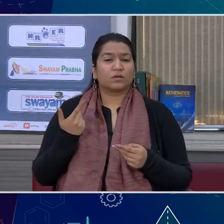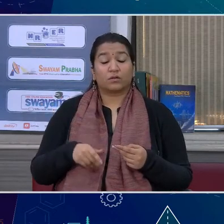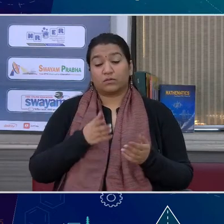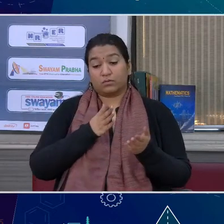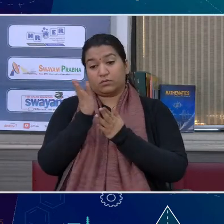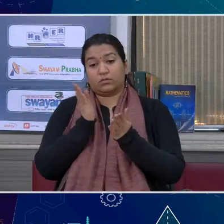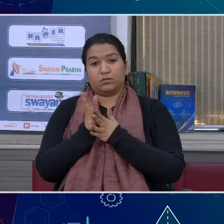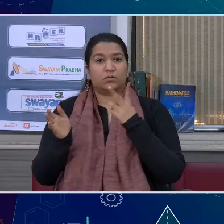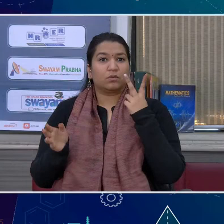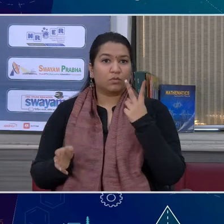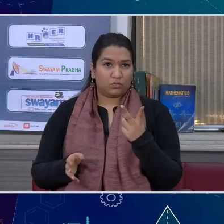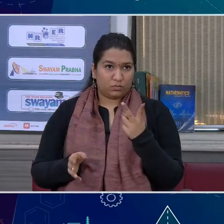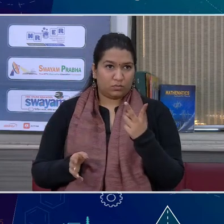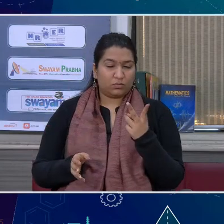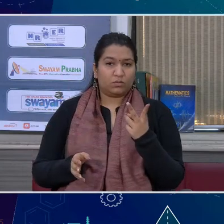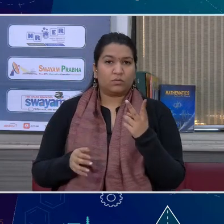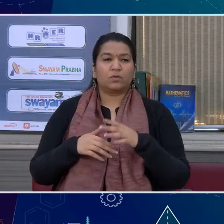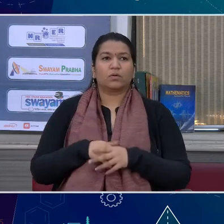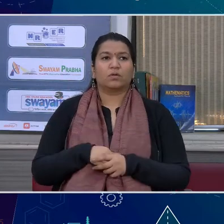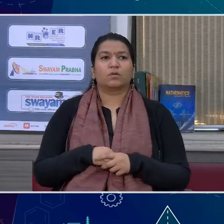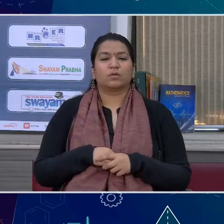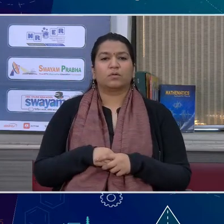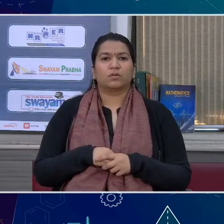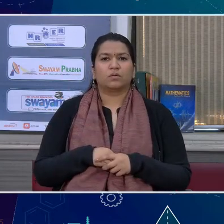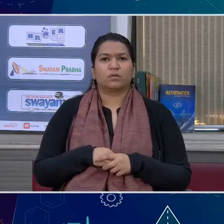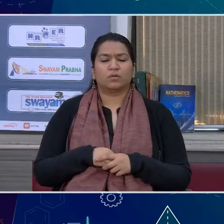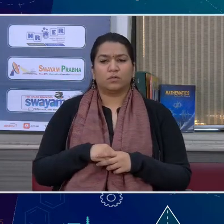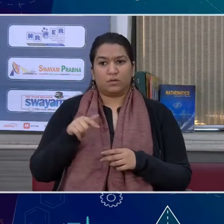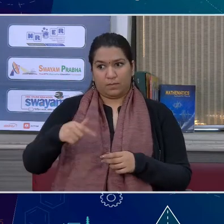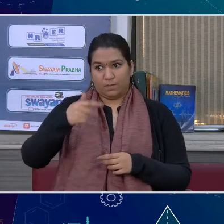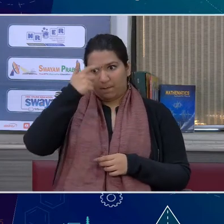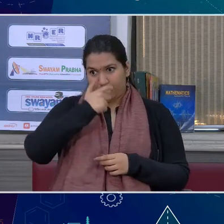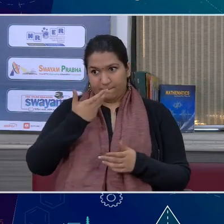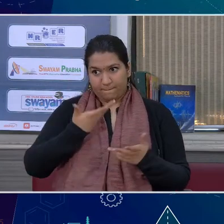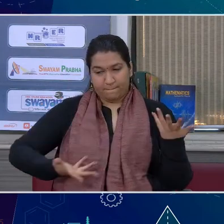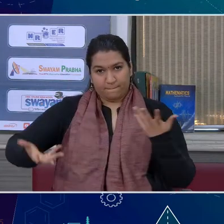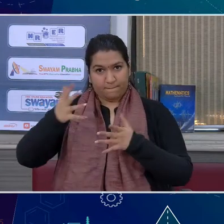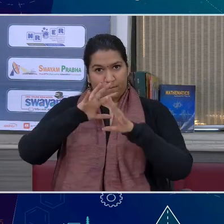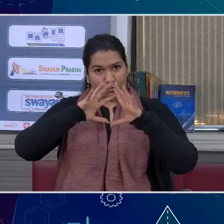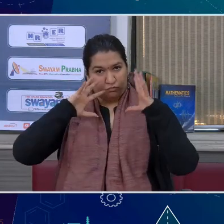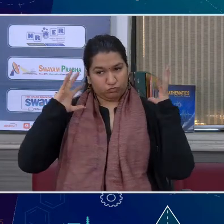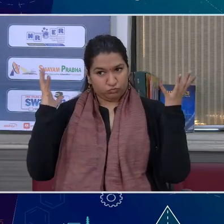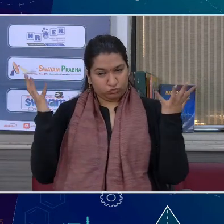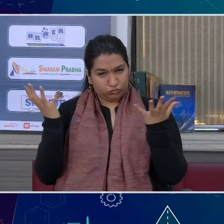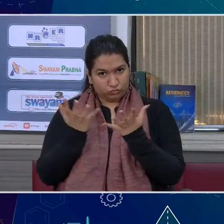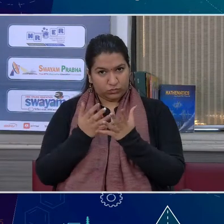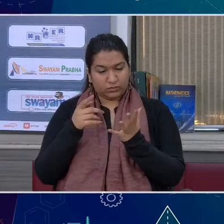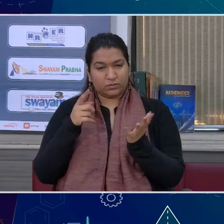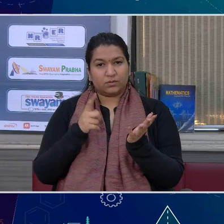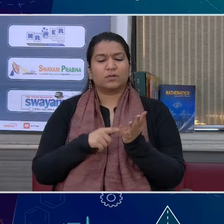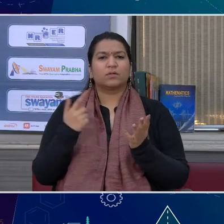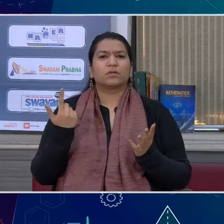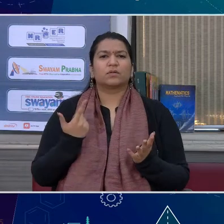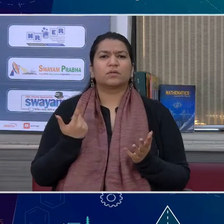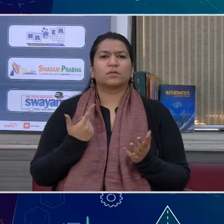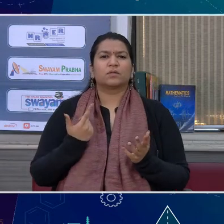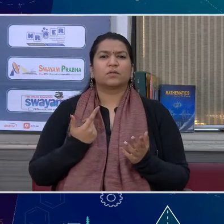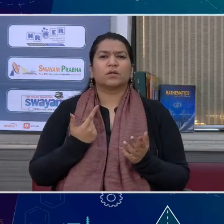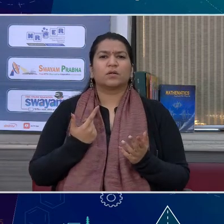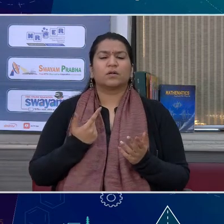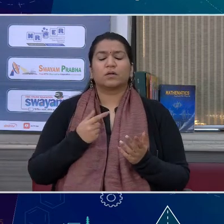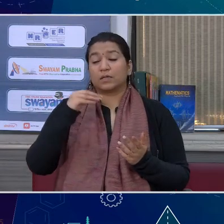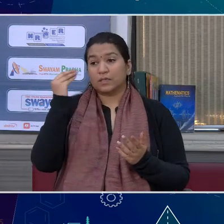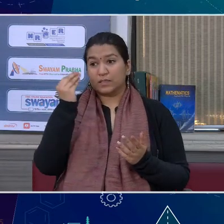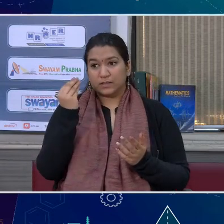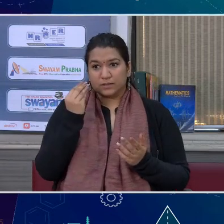तरफा सामंजस से दो तरह का स्यायोग है केवल मनुश्य ही संसार से स्यायोग नहीं करता है संसार भी मनुश्य से स्यायोग करता है और